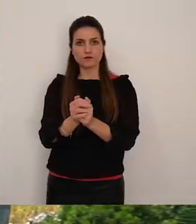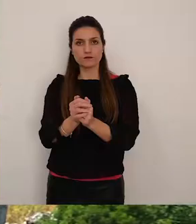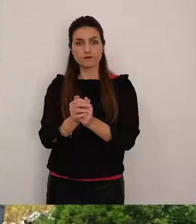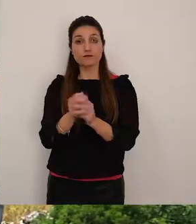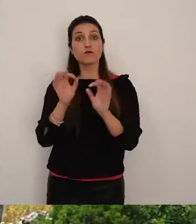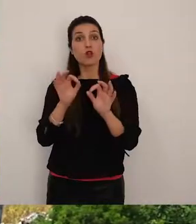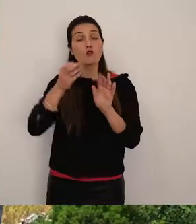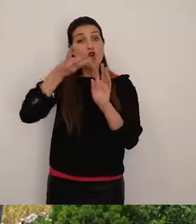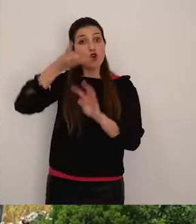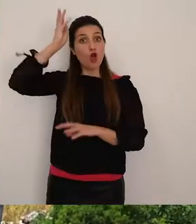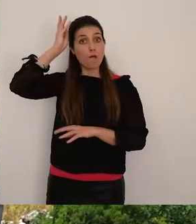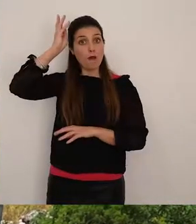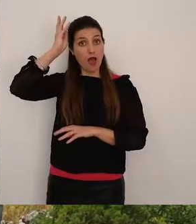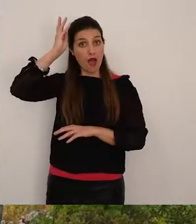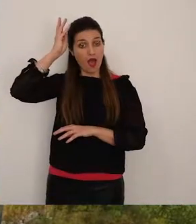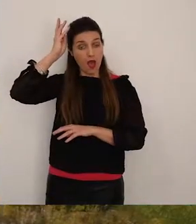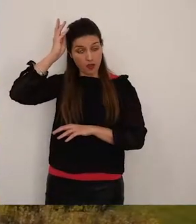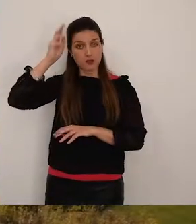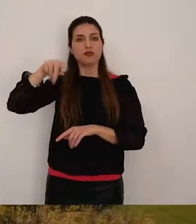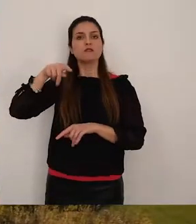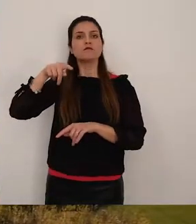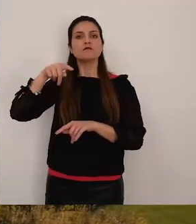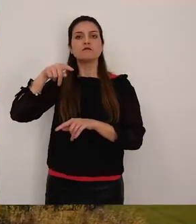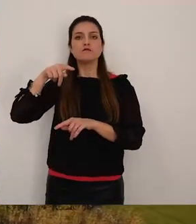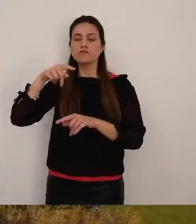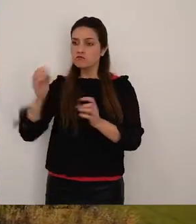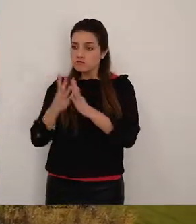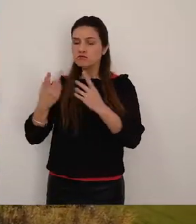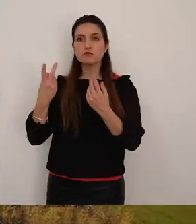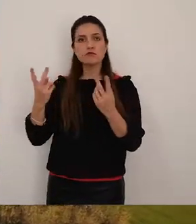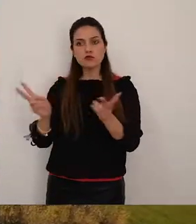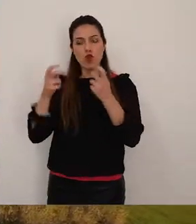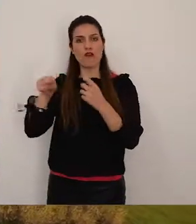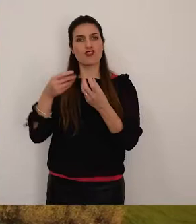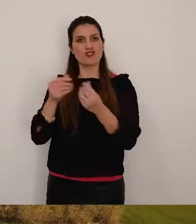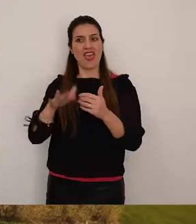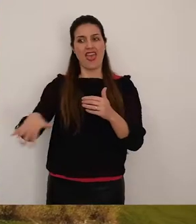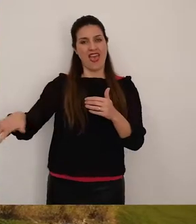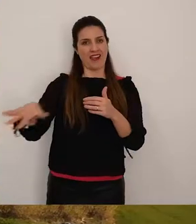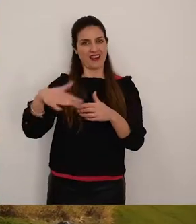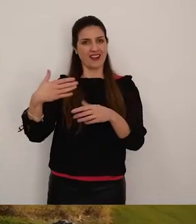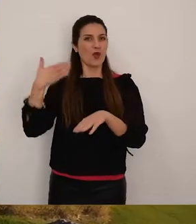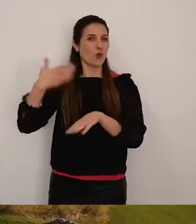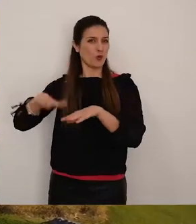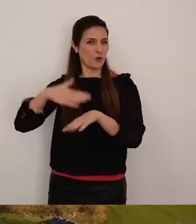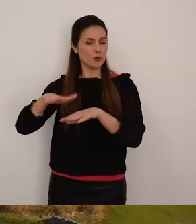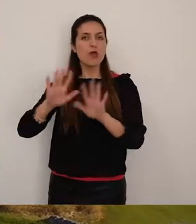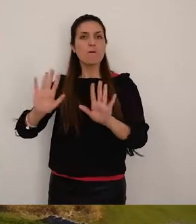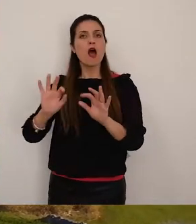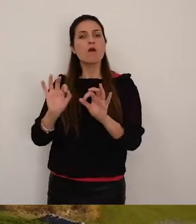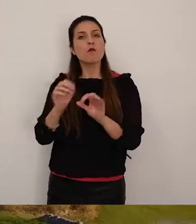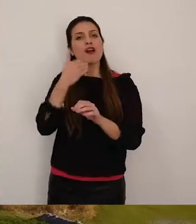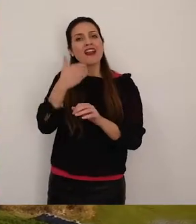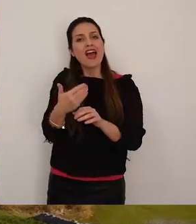furono i romani a sfruttare per primi queste floride terre ma fu grazie ai basiliani che il borgo assunse una rinnovata